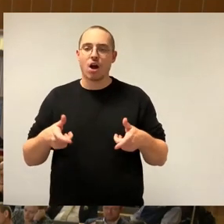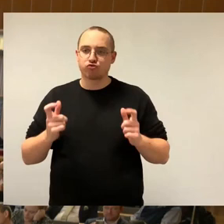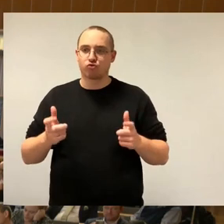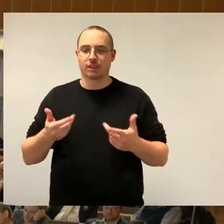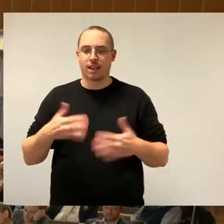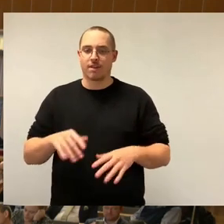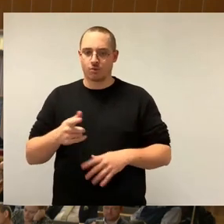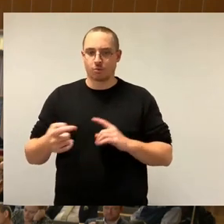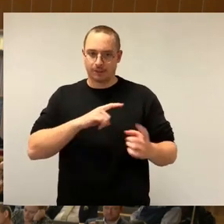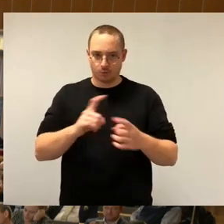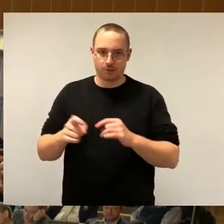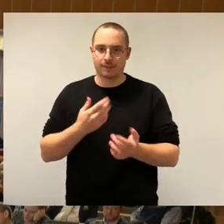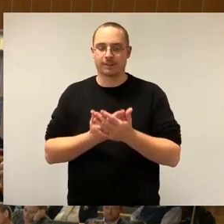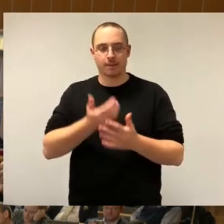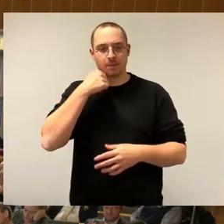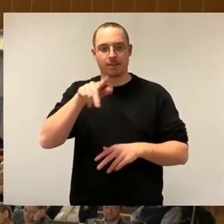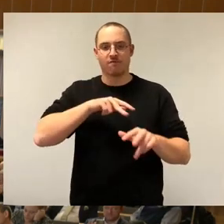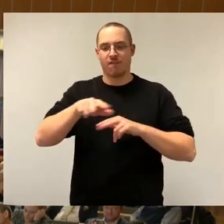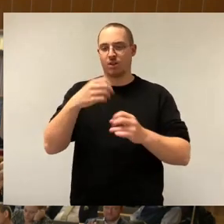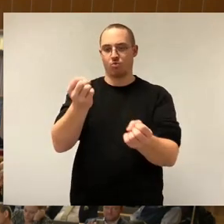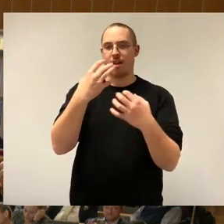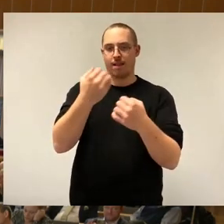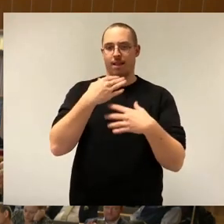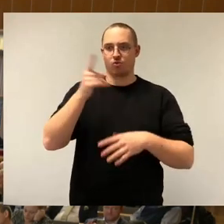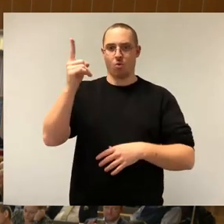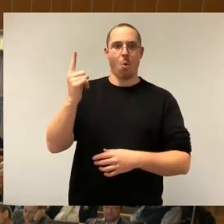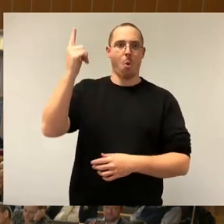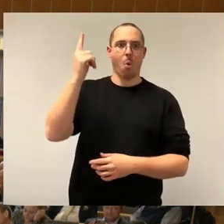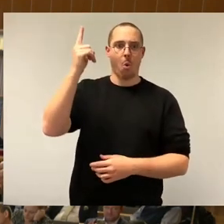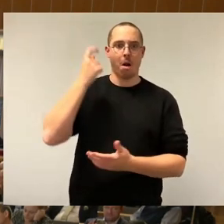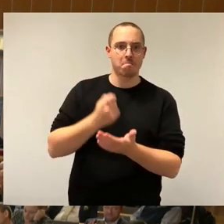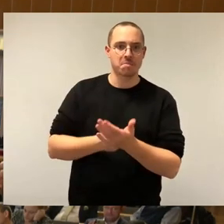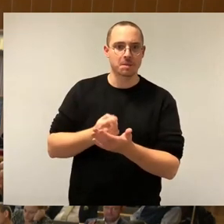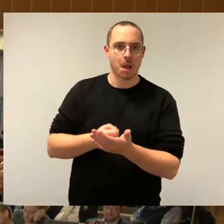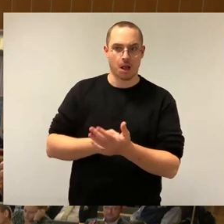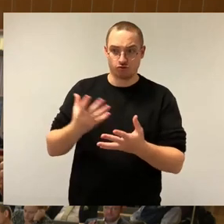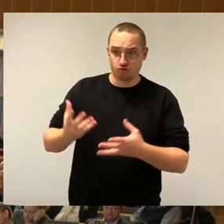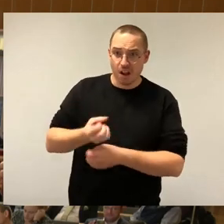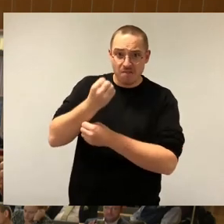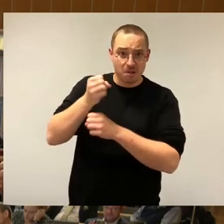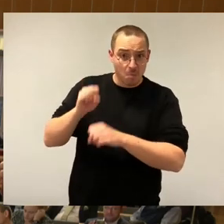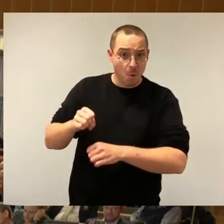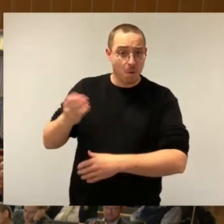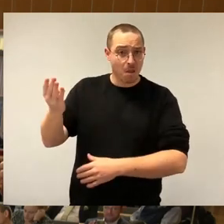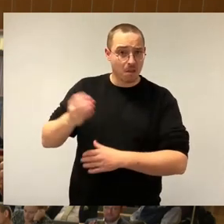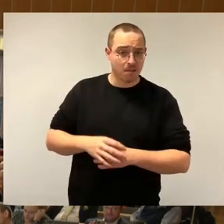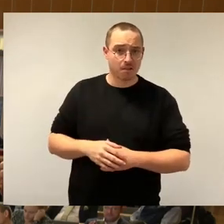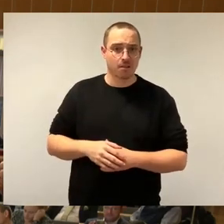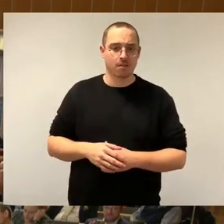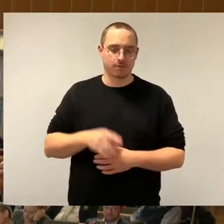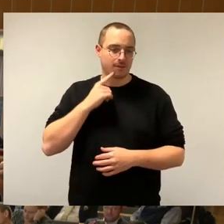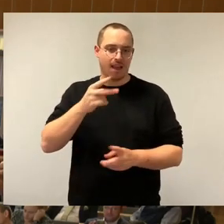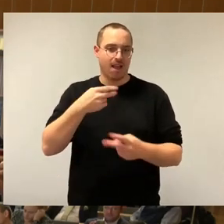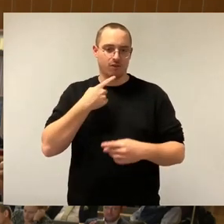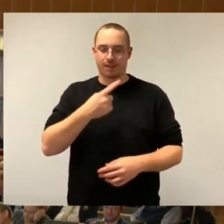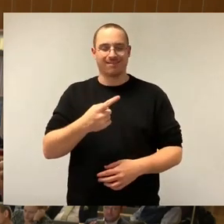hier vorschreibt, überhaupt in Betrachtung käme. Und es wird dann sicher die Antwort sein, das ist nicht so. ich will ganz klar sagen,